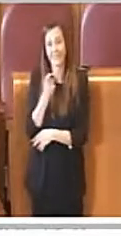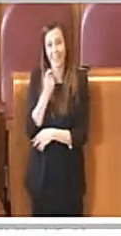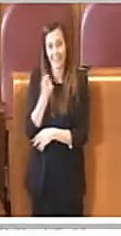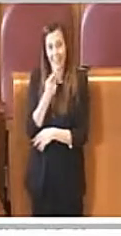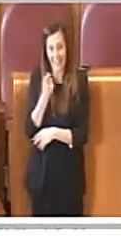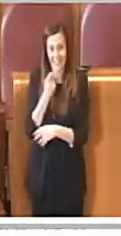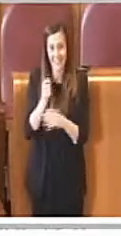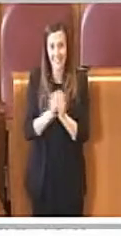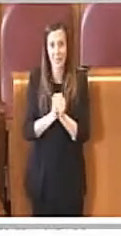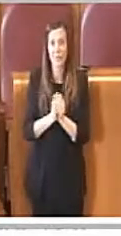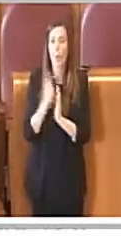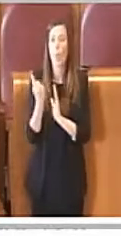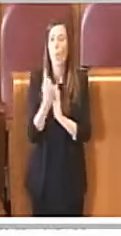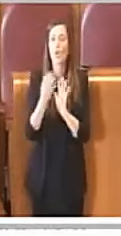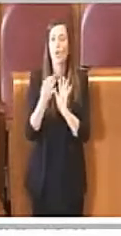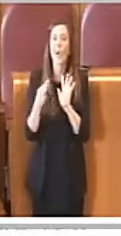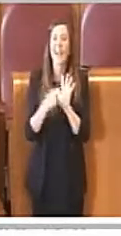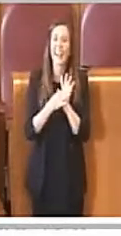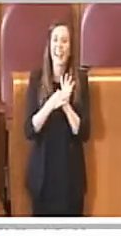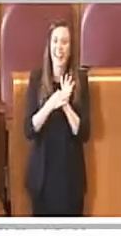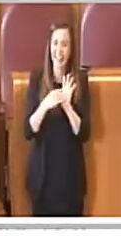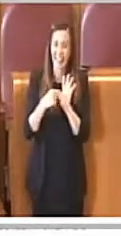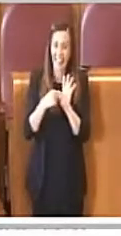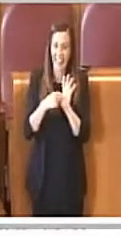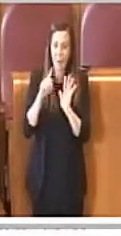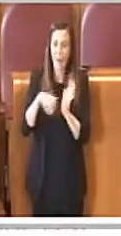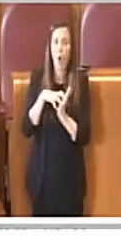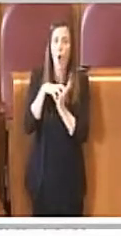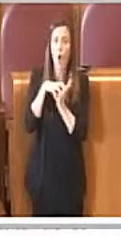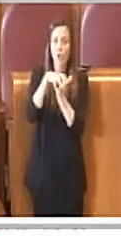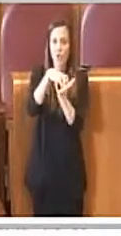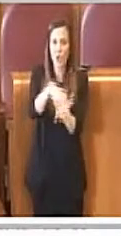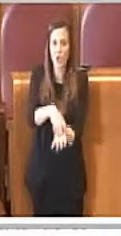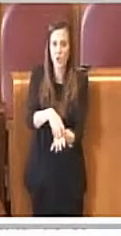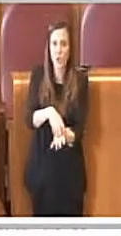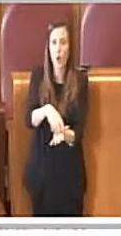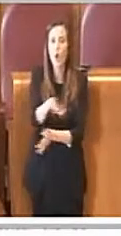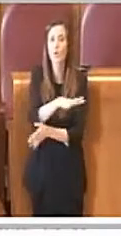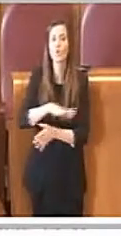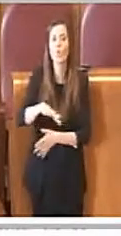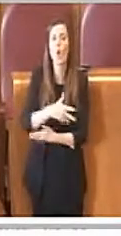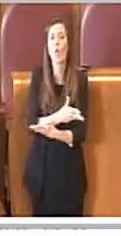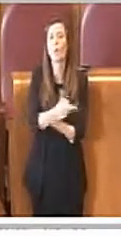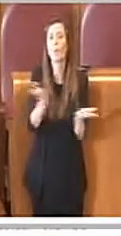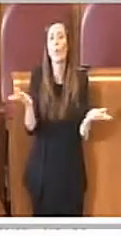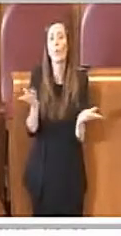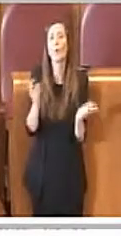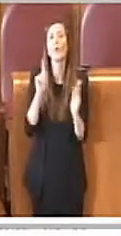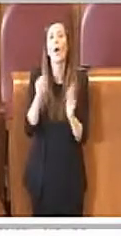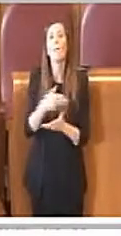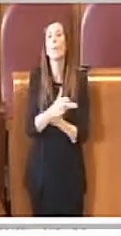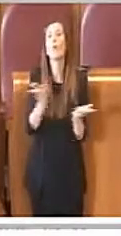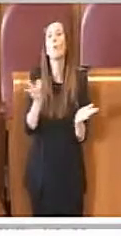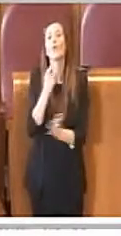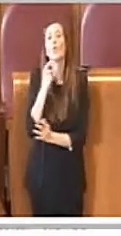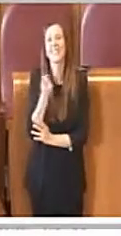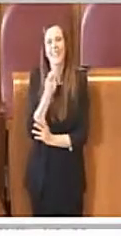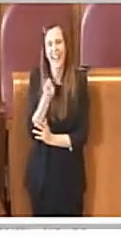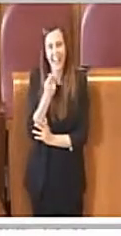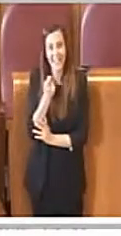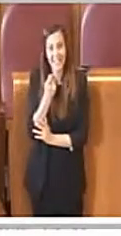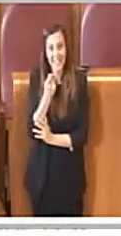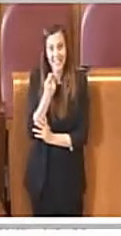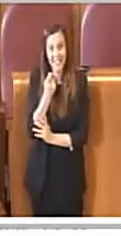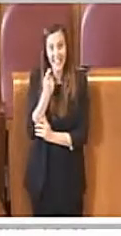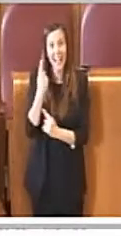un unico criterio ci deve essere per la concessione del suolo pubblico ed è il pubblico interesse. Il pubblico interesse è